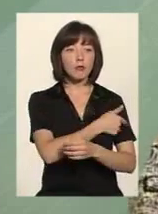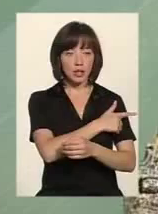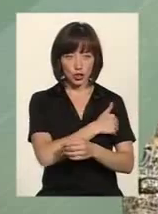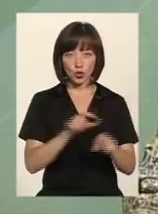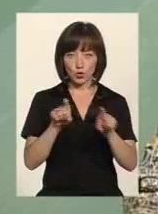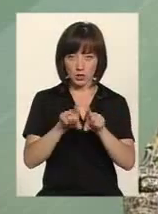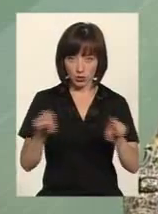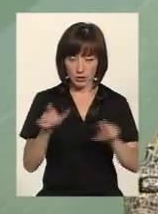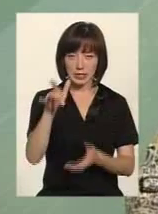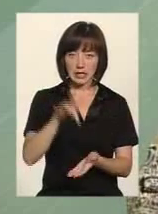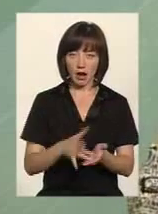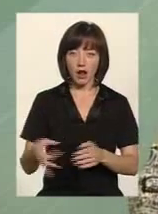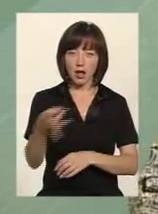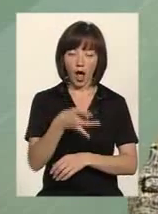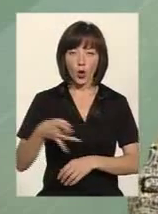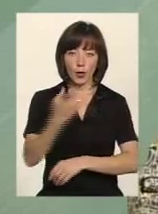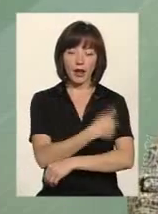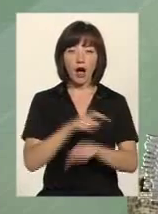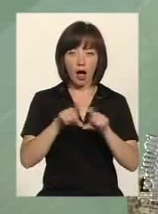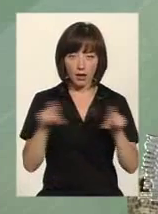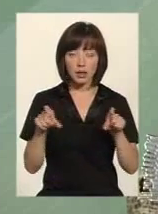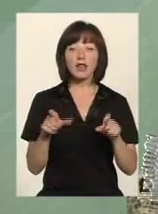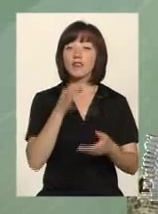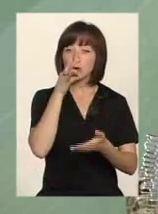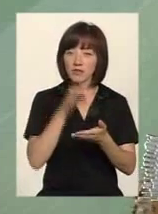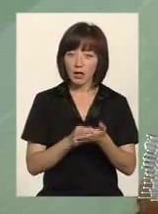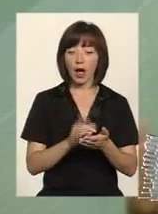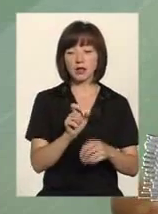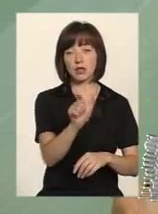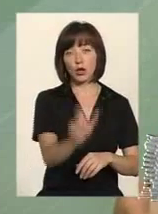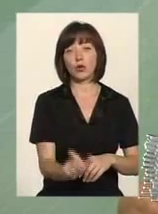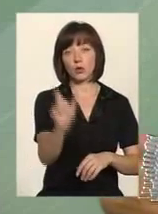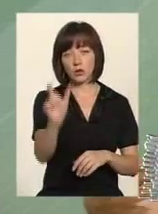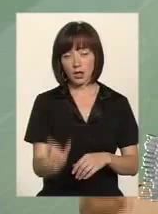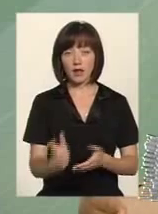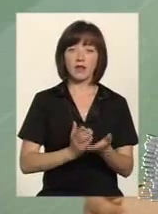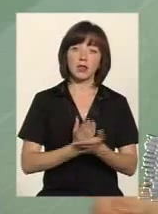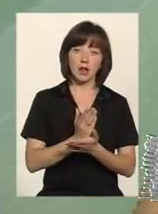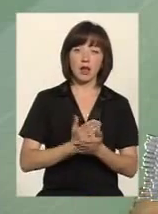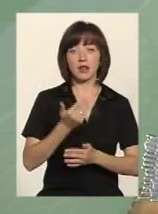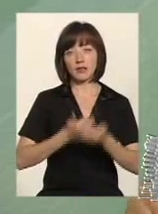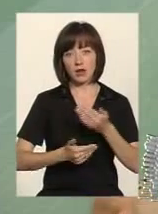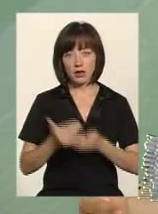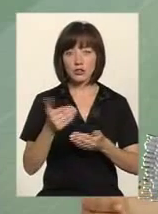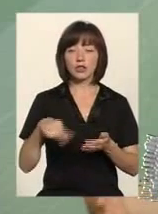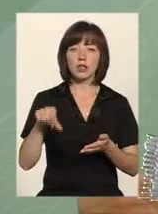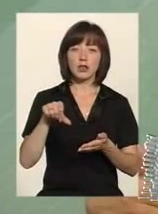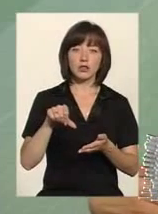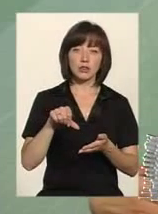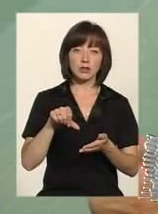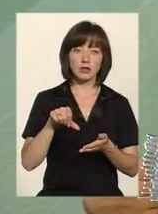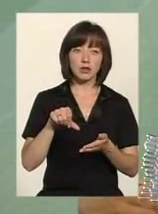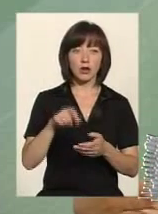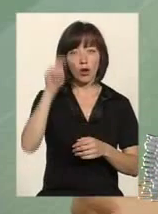установі, центральній районній лікарні, яка відповідає за людей, які вітерані, інваліди Великої віччяної війни, і,